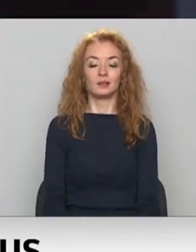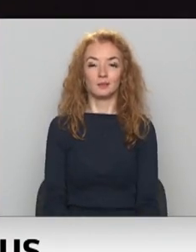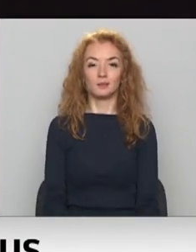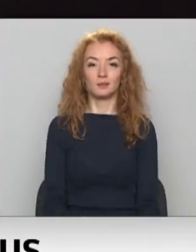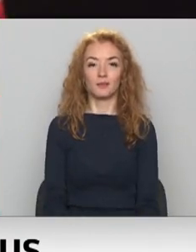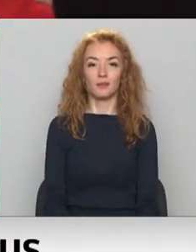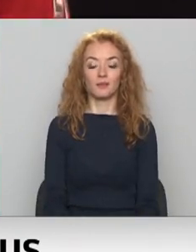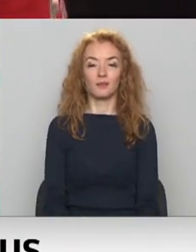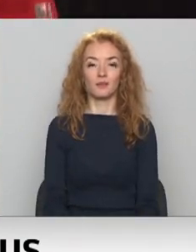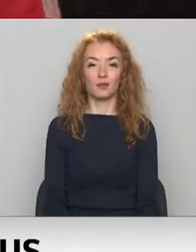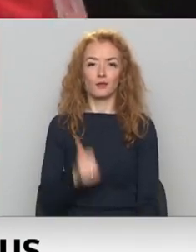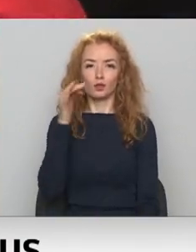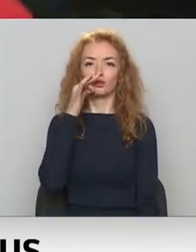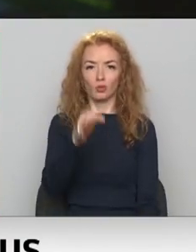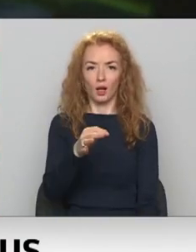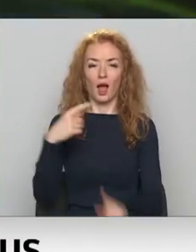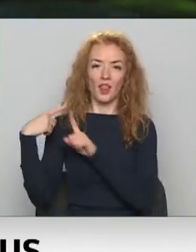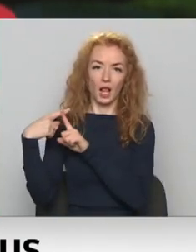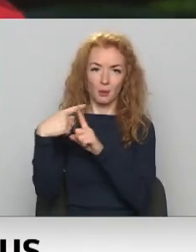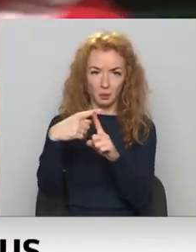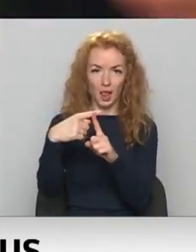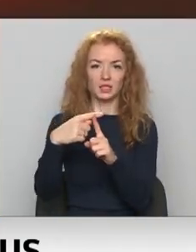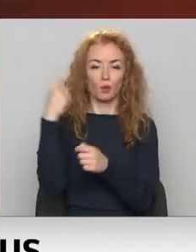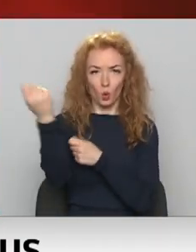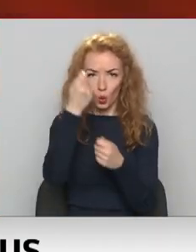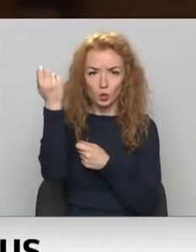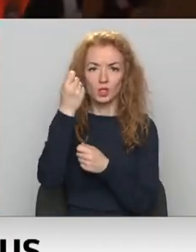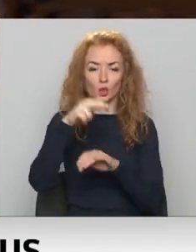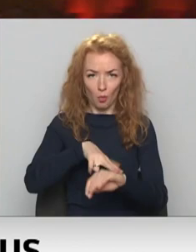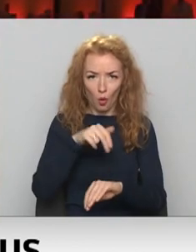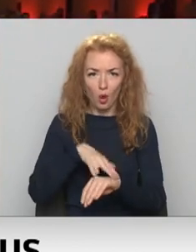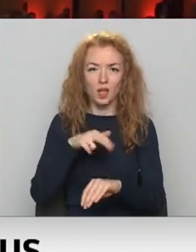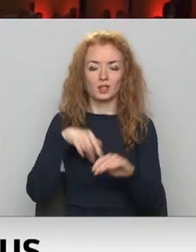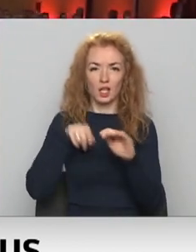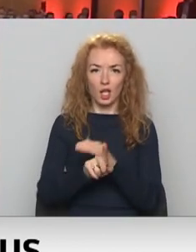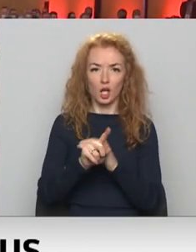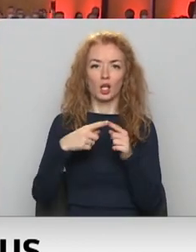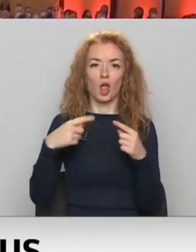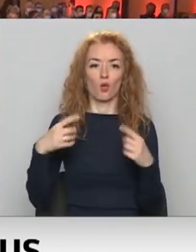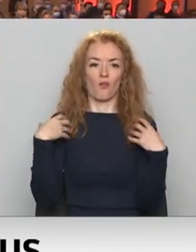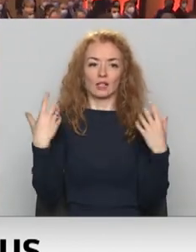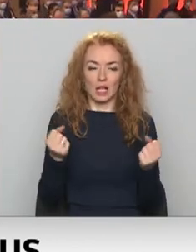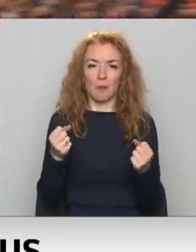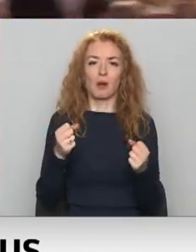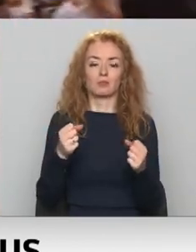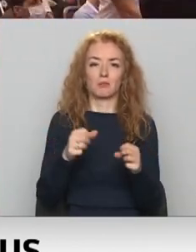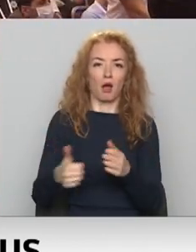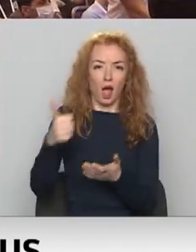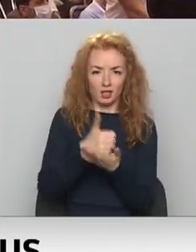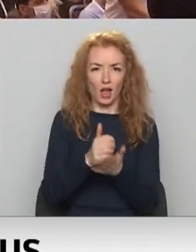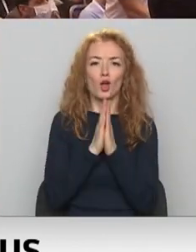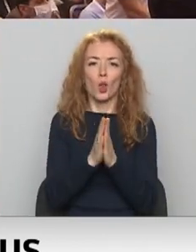Vēlreiz neatliekamās medicīnas palīdzības, ugunsdzēsības, policijas, iekšliet un veselības ministriju pārstāvju lūdzu